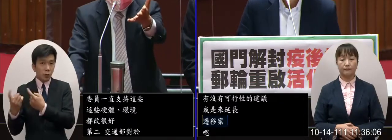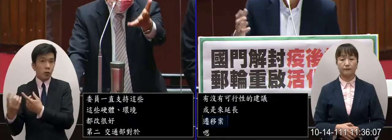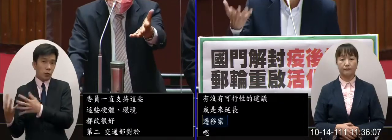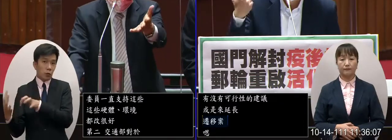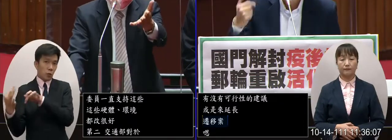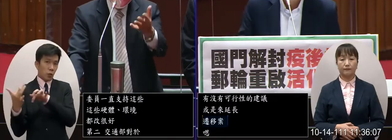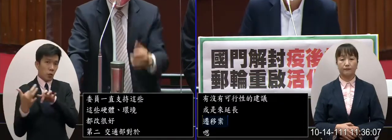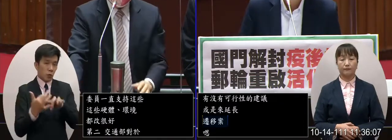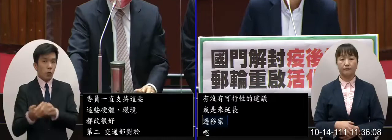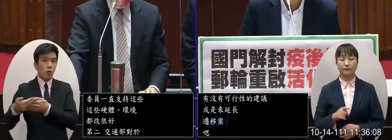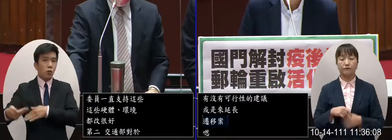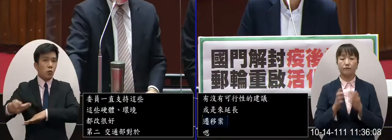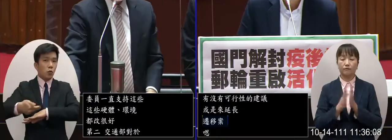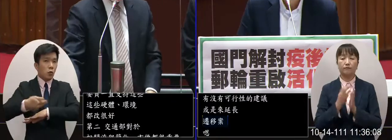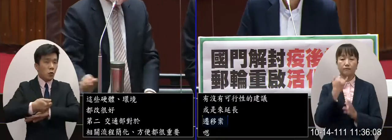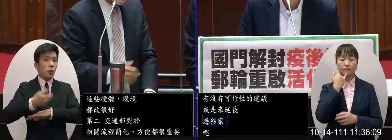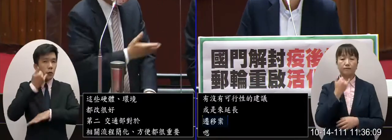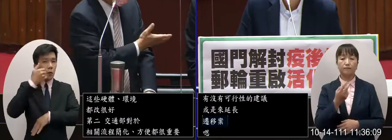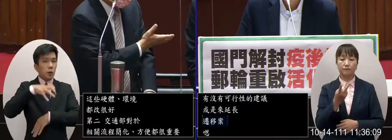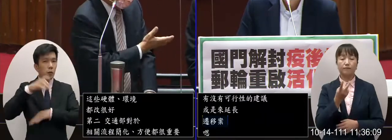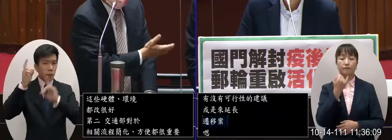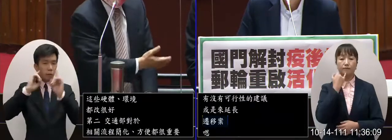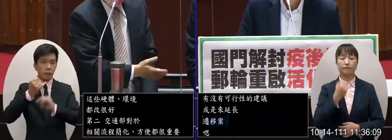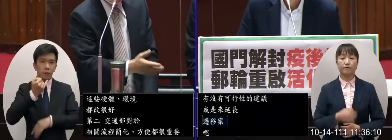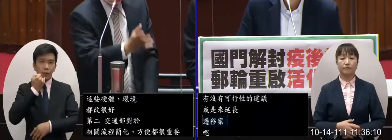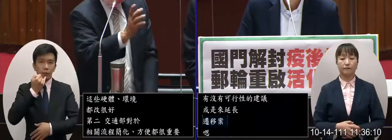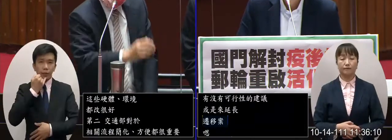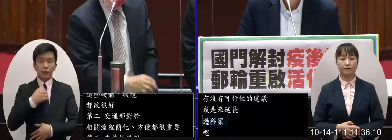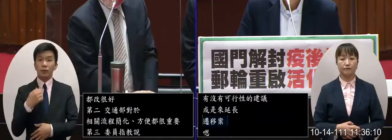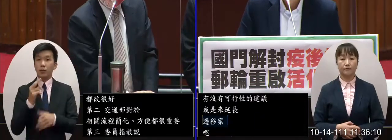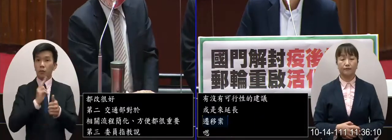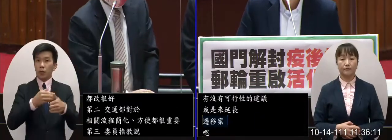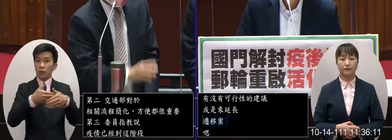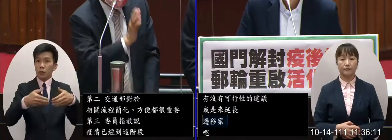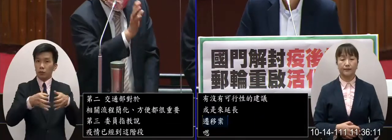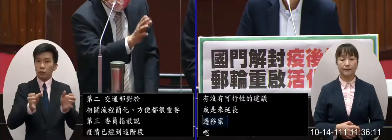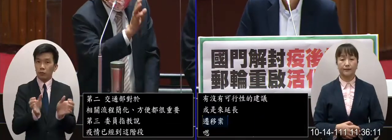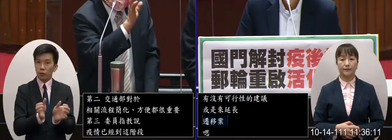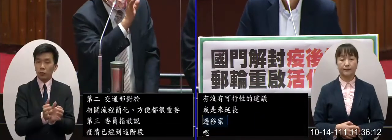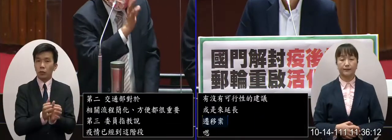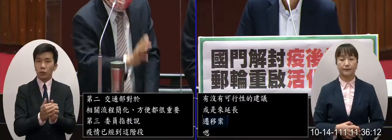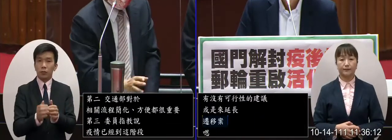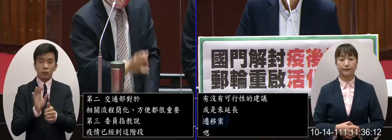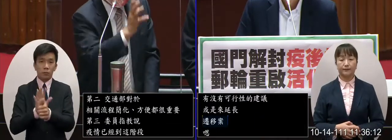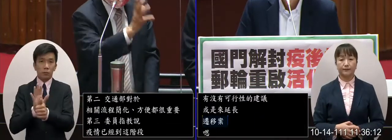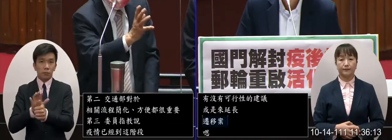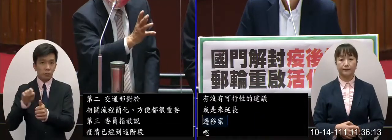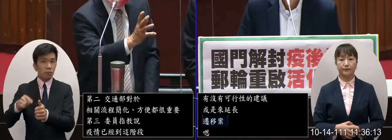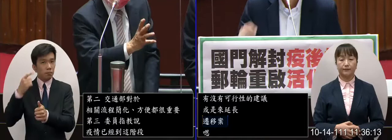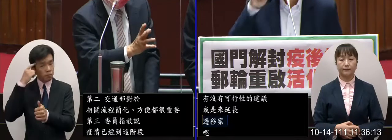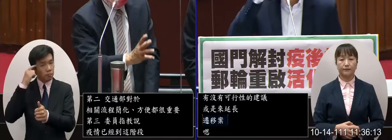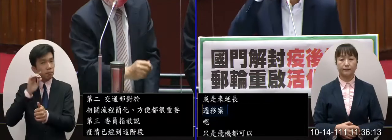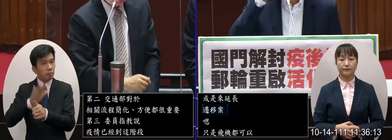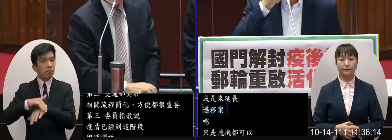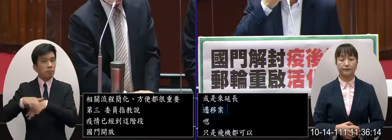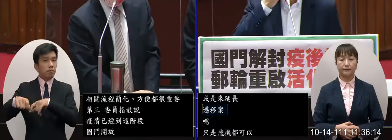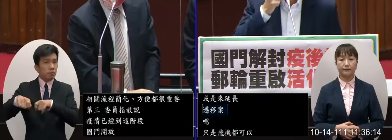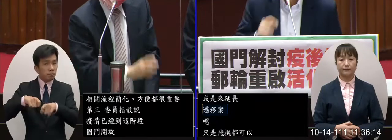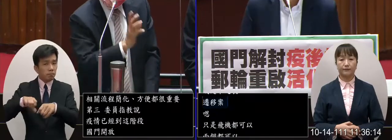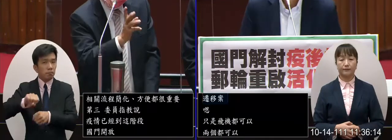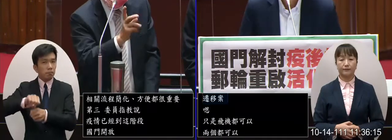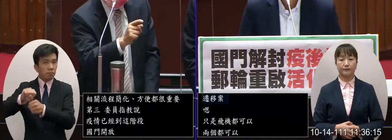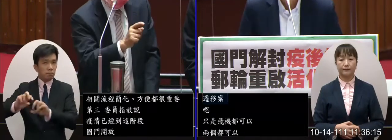來基隆我覺得這些都請交通部能夠來對於怎麼樣提振這一方面